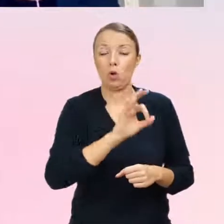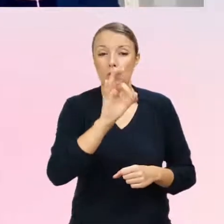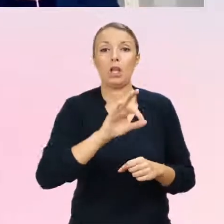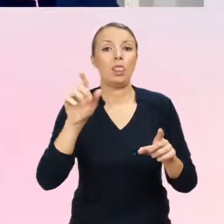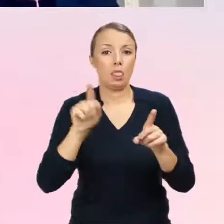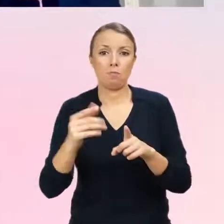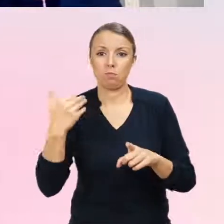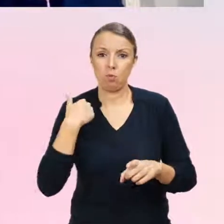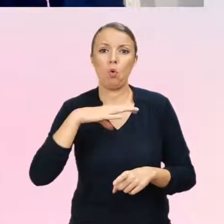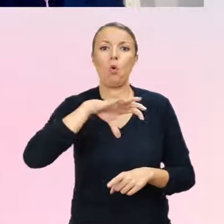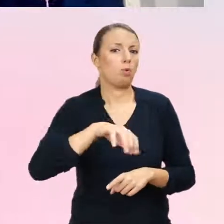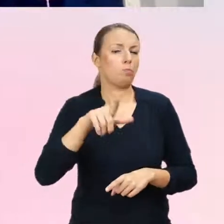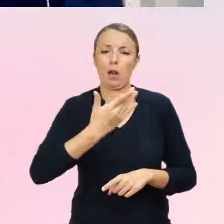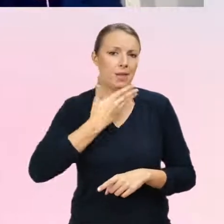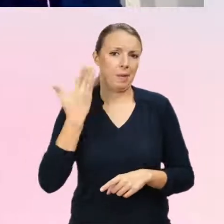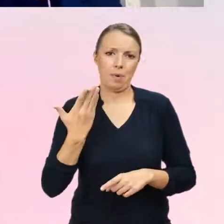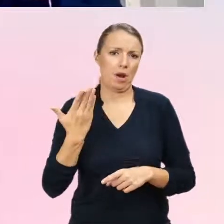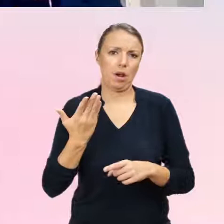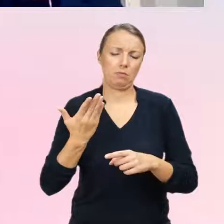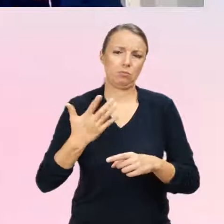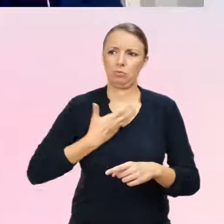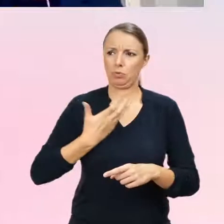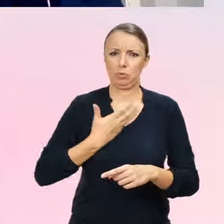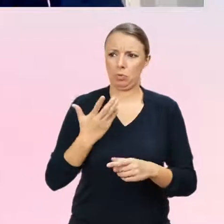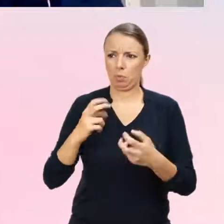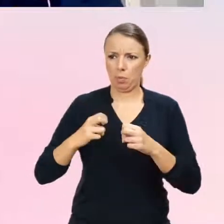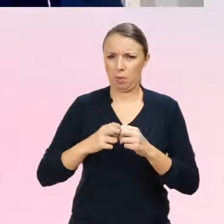współwystępujących objawów, nie poszukiwała pomocy psychiatrycznej.